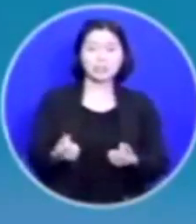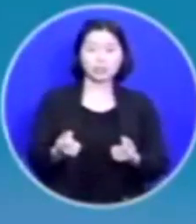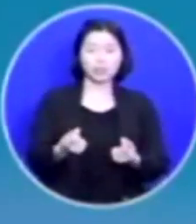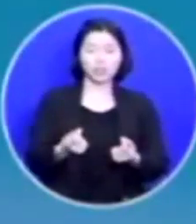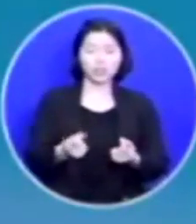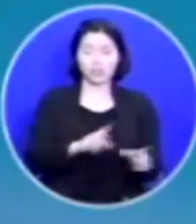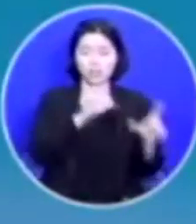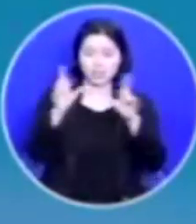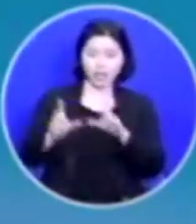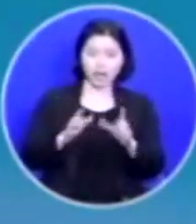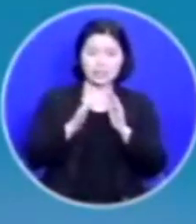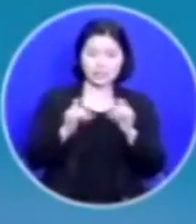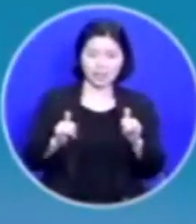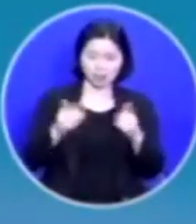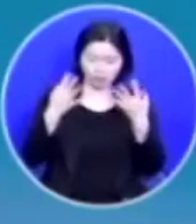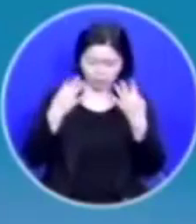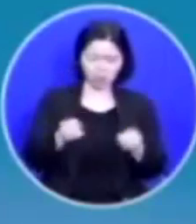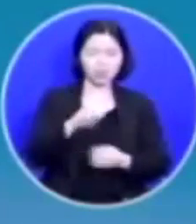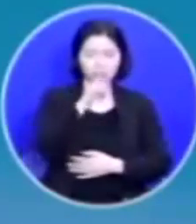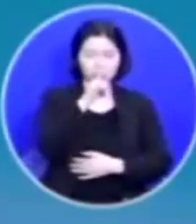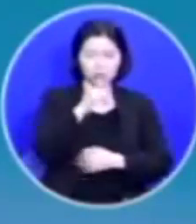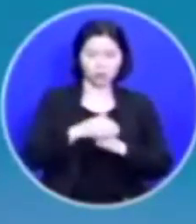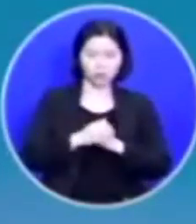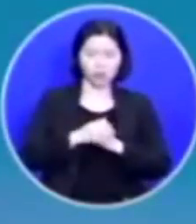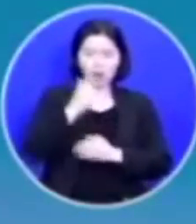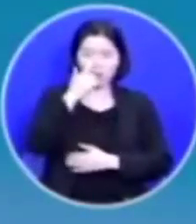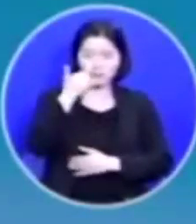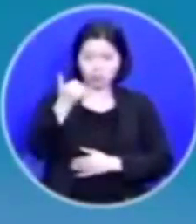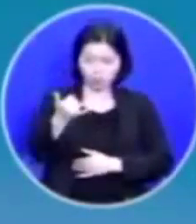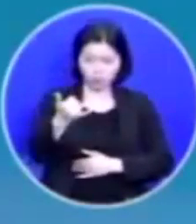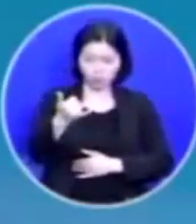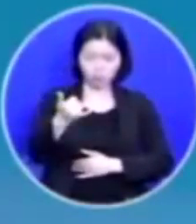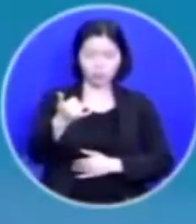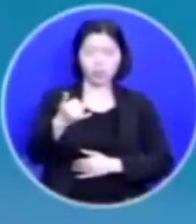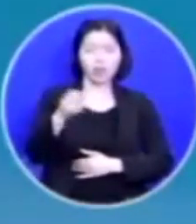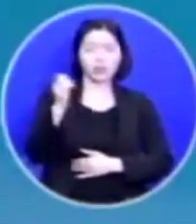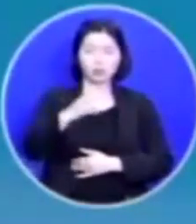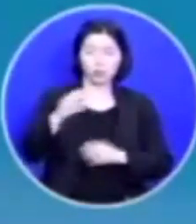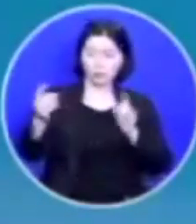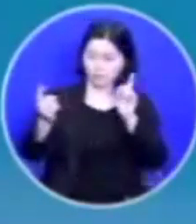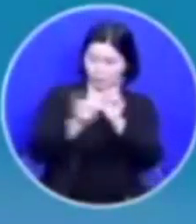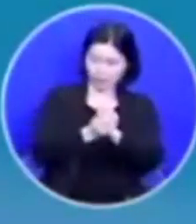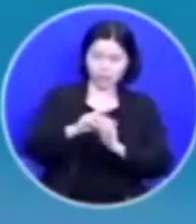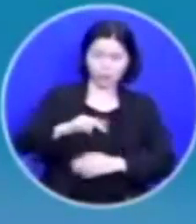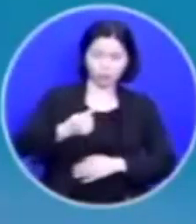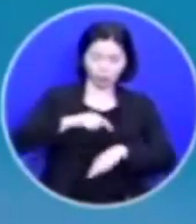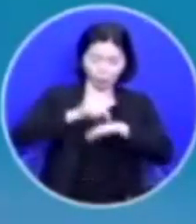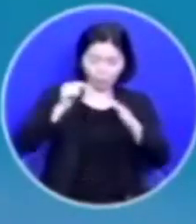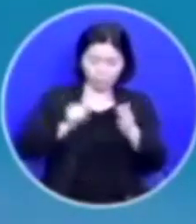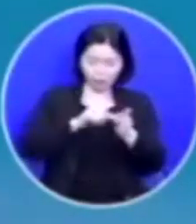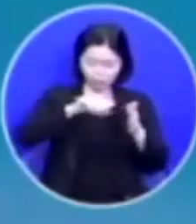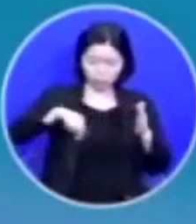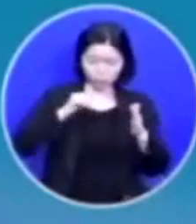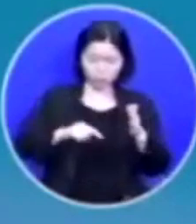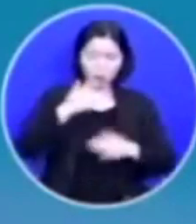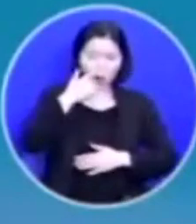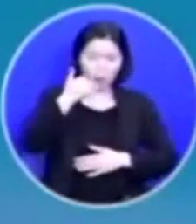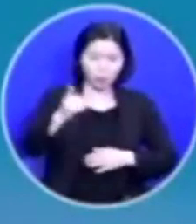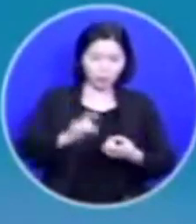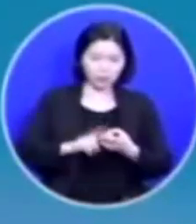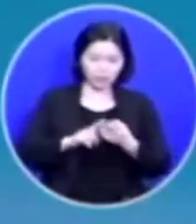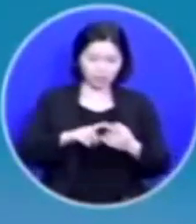사람들이 많습니다 부모님과 만나도 마음으로는 부모님에 대하여